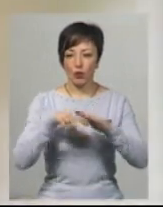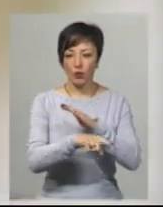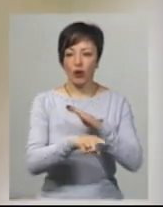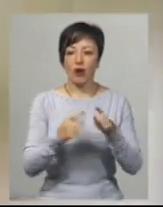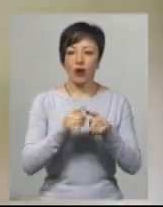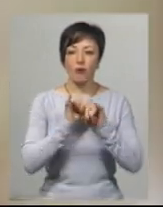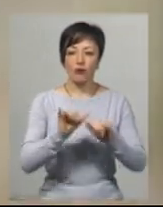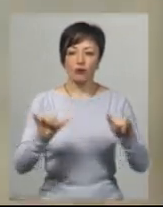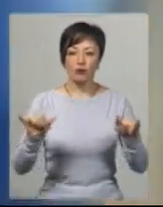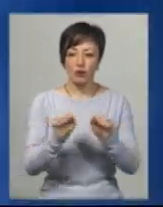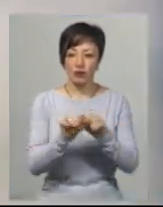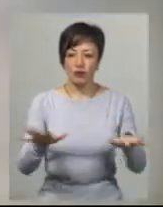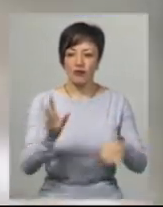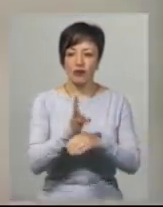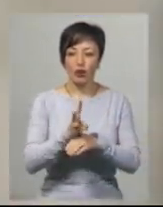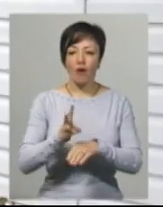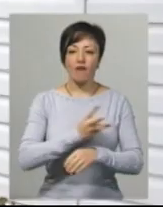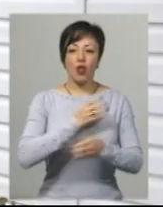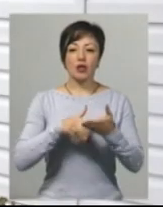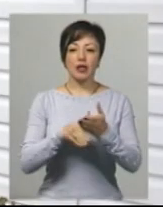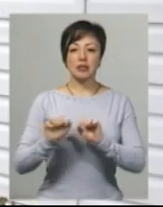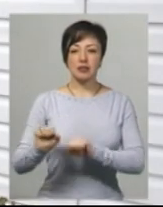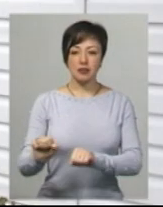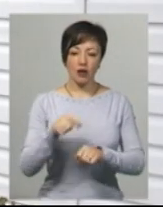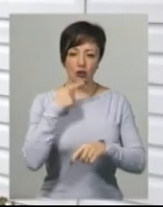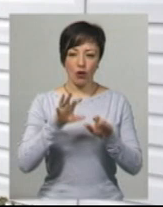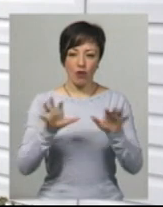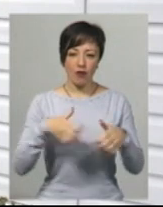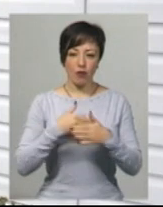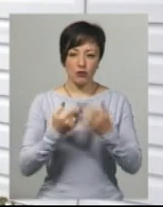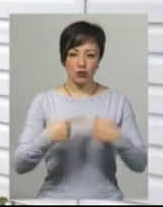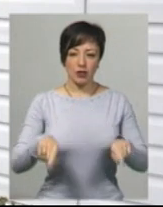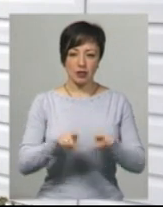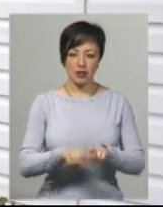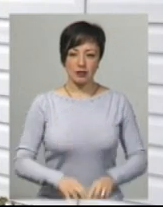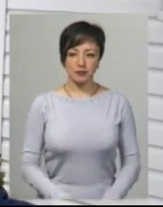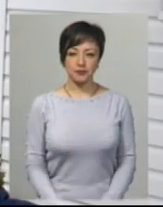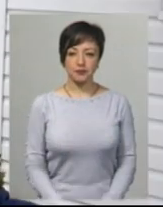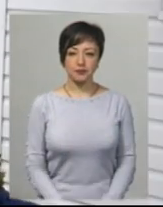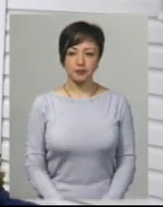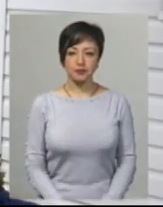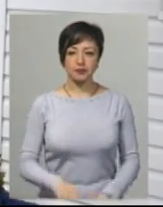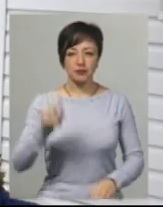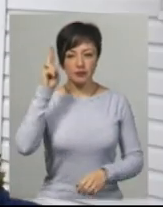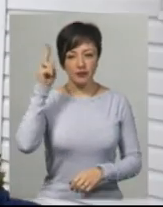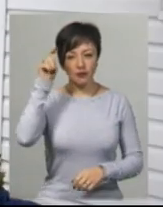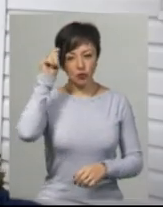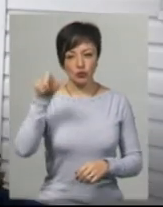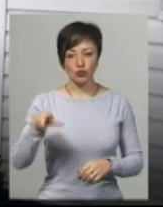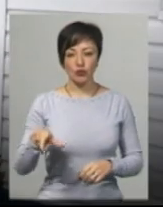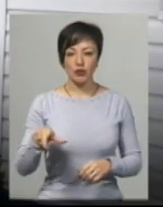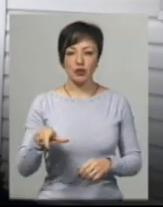зоозахисних організацій. Каже голова громадської організації захисту тварин в ряту життя Олена Голубнича. «Невідомий мені чоловік